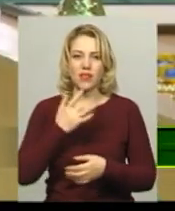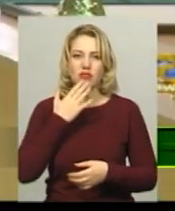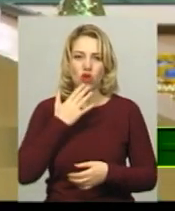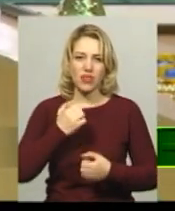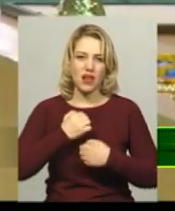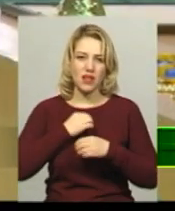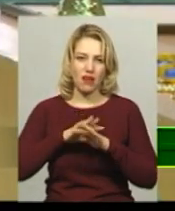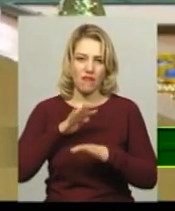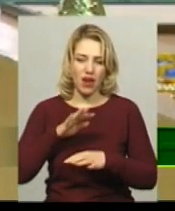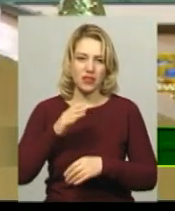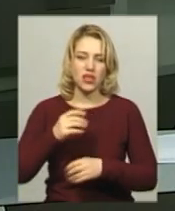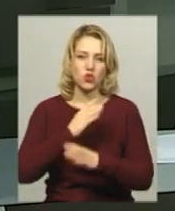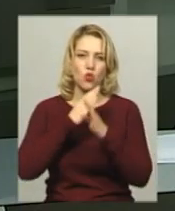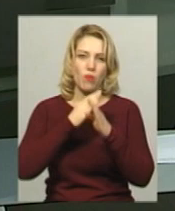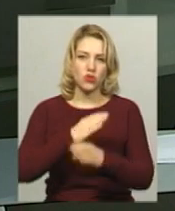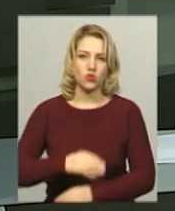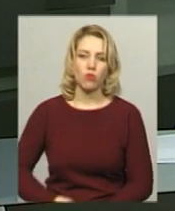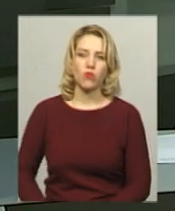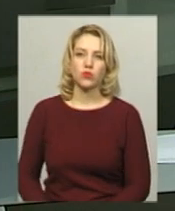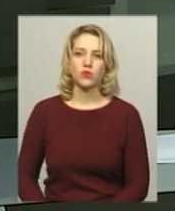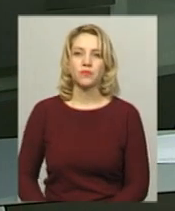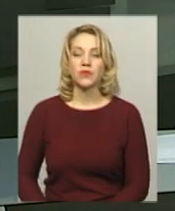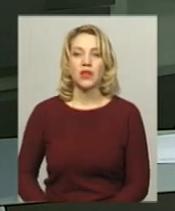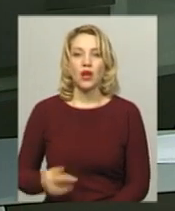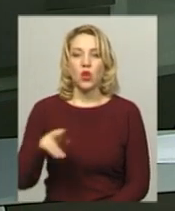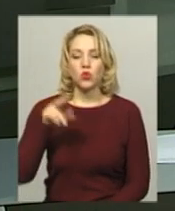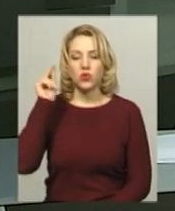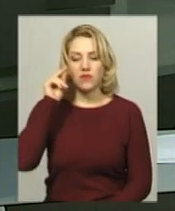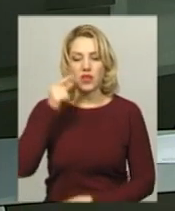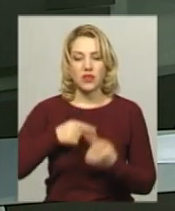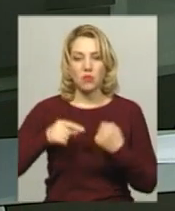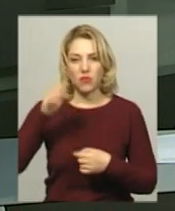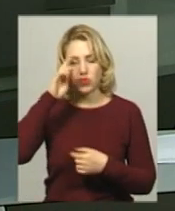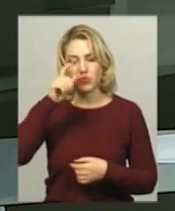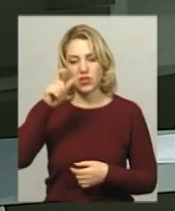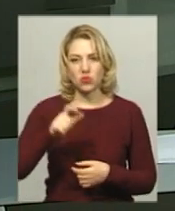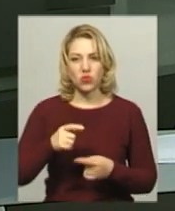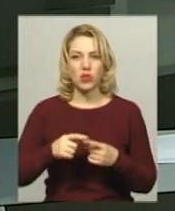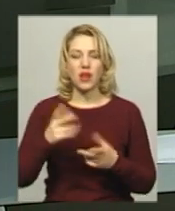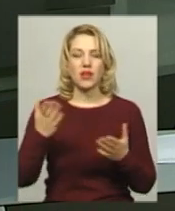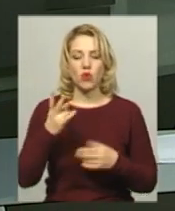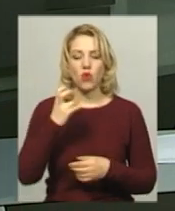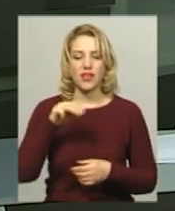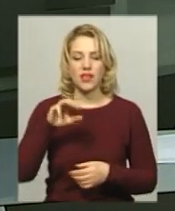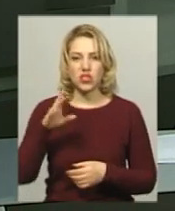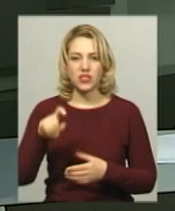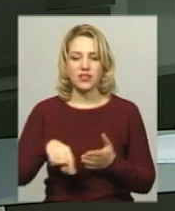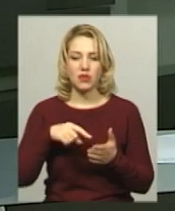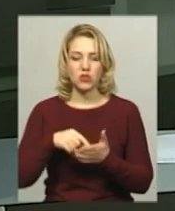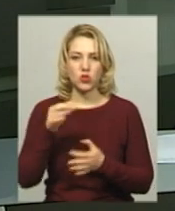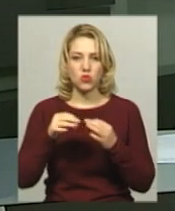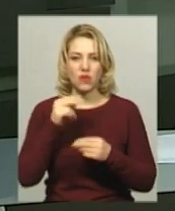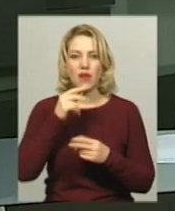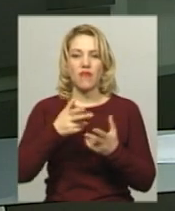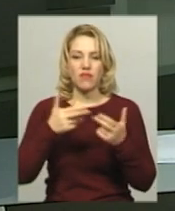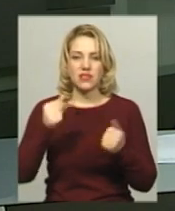рукопашного бою. До навчання повернувся школяр, якого Нетішинський міський суд визнав винним у цькуванні